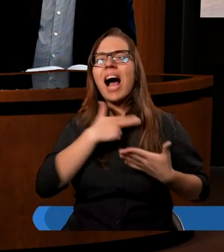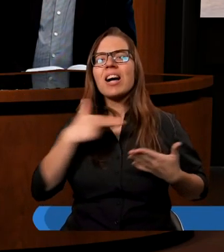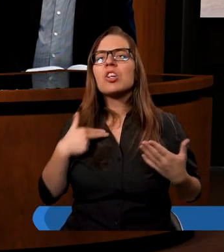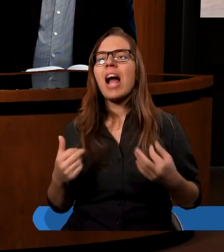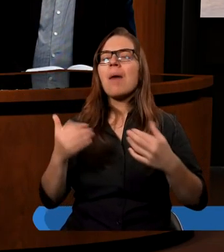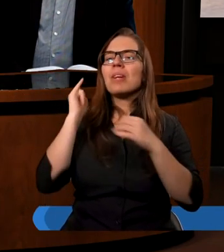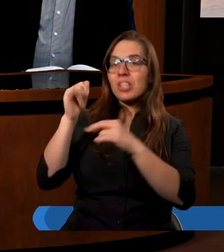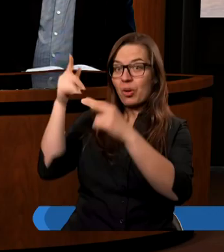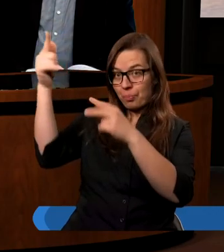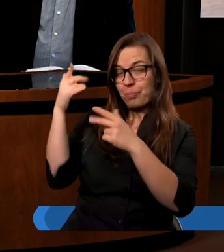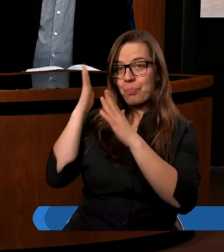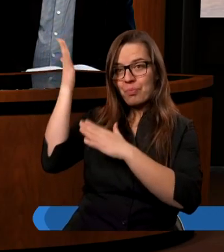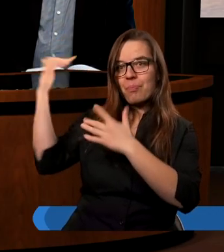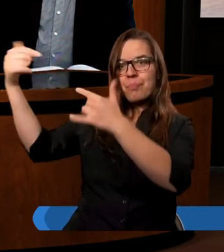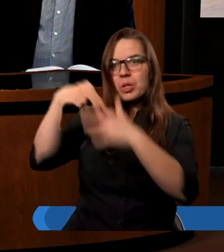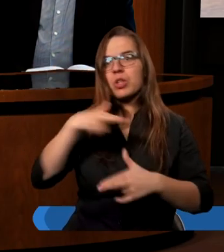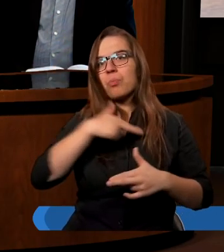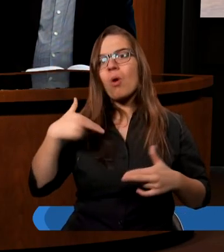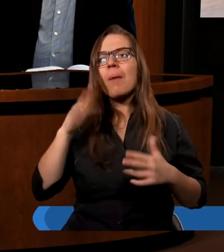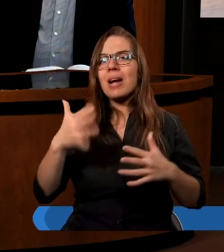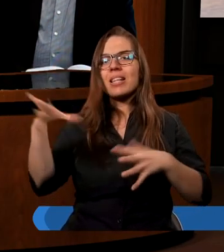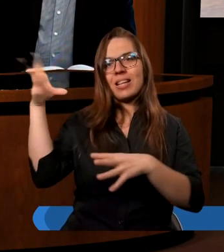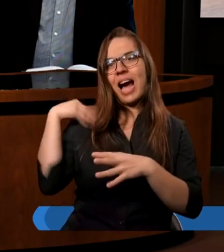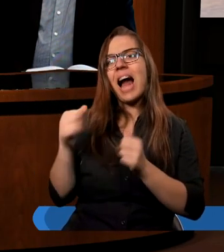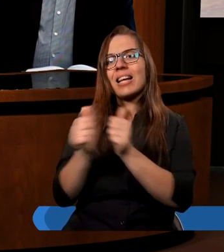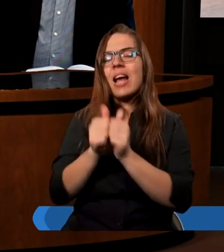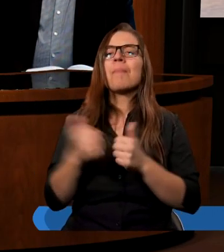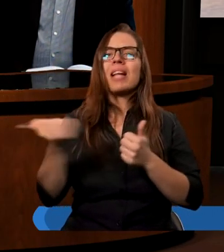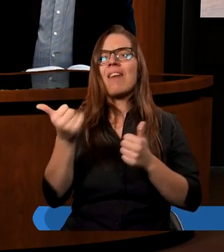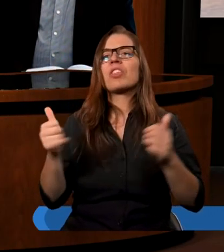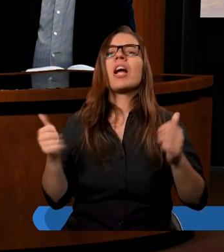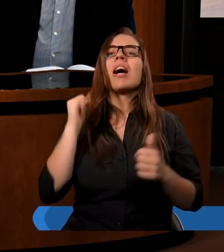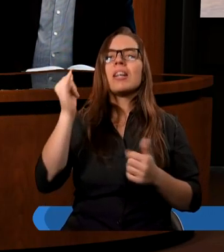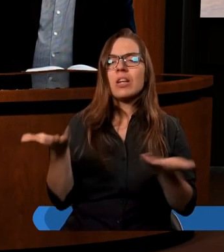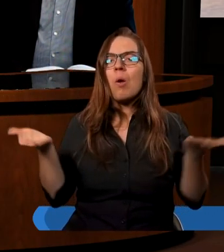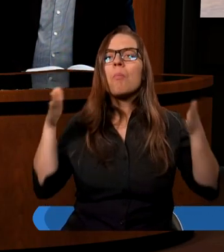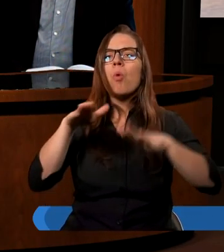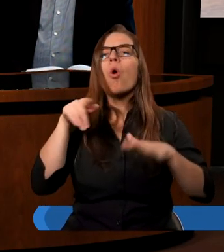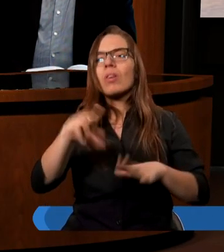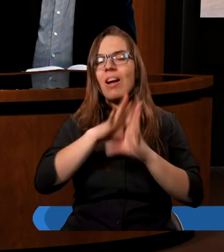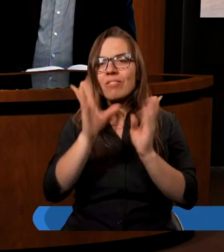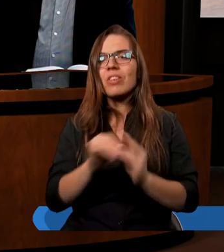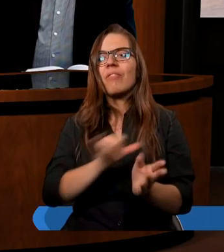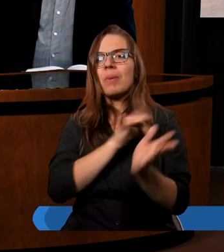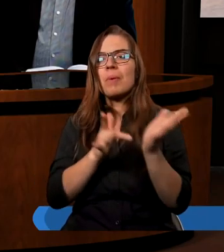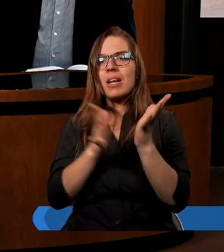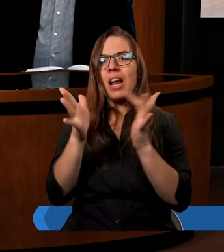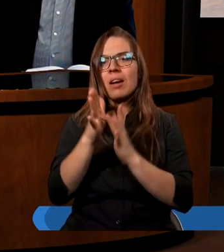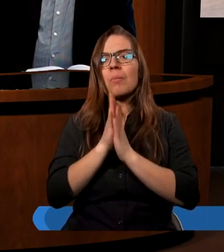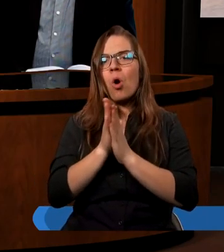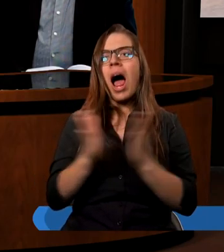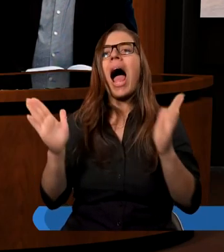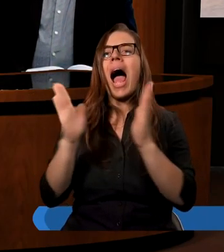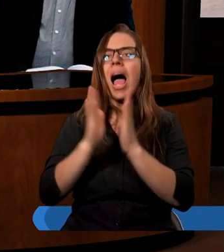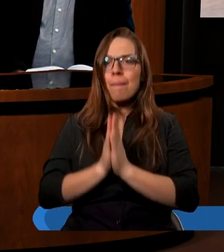powrócisz po nas, znowu będziemy z Tobą w imieniu Jezusa Chrystusa o te doświadczenia i to błogosławieństwo prosimy.